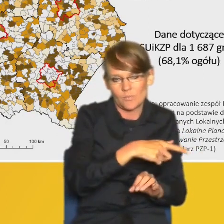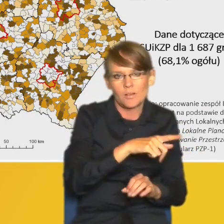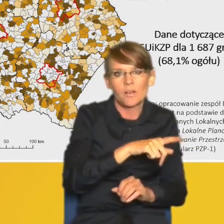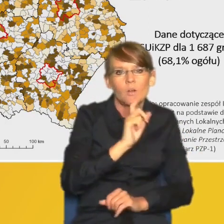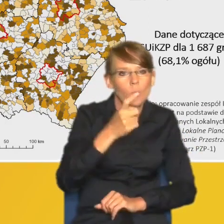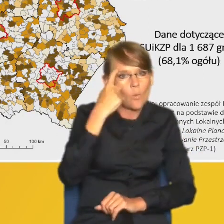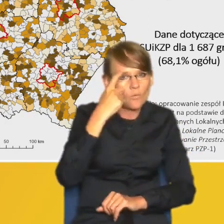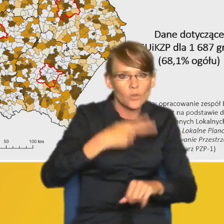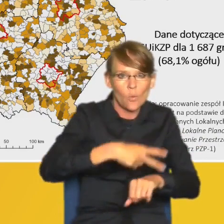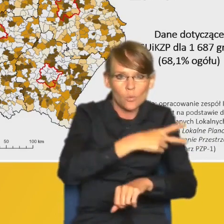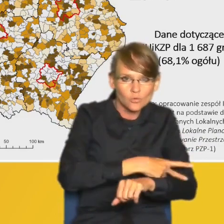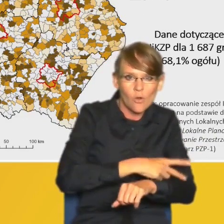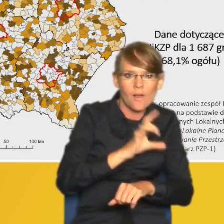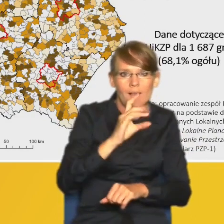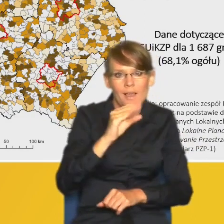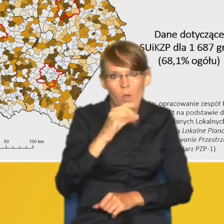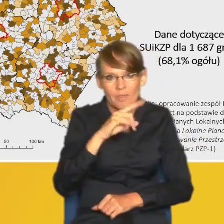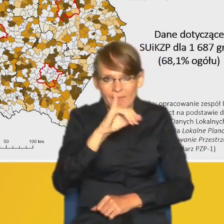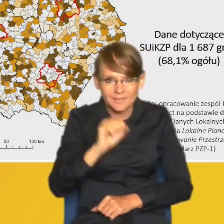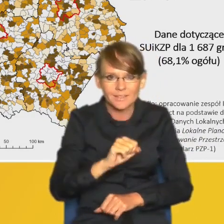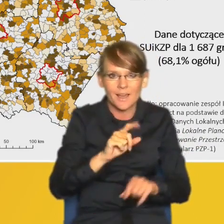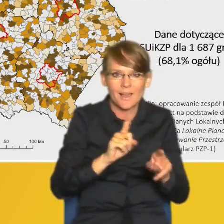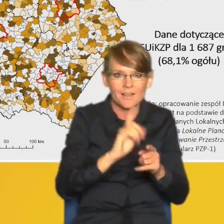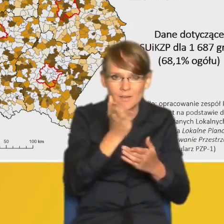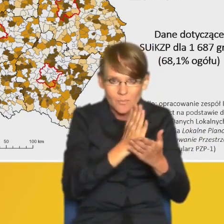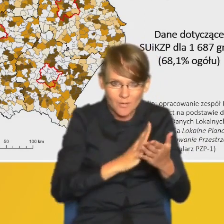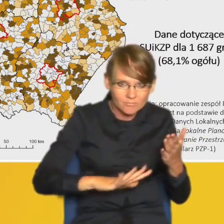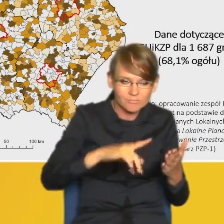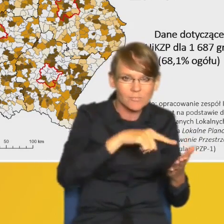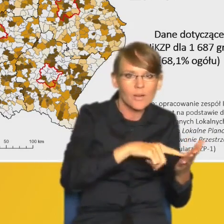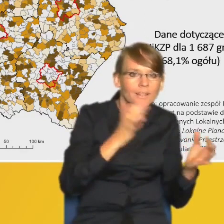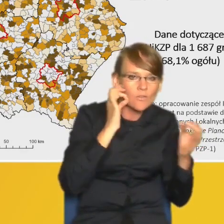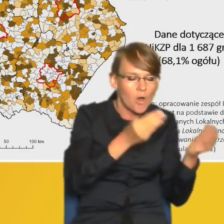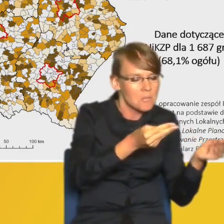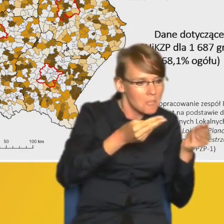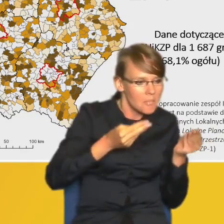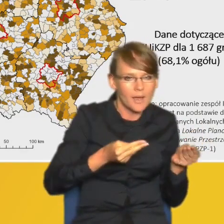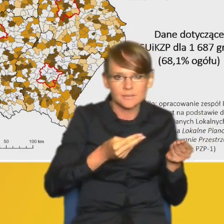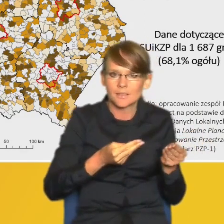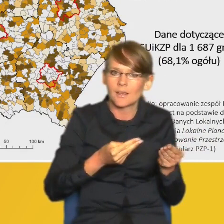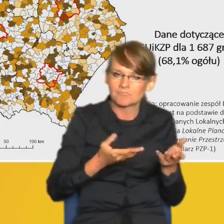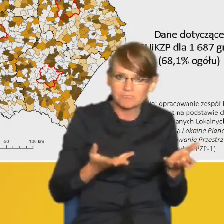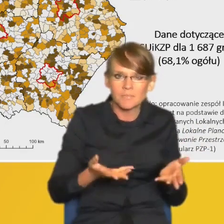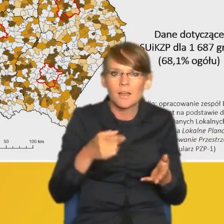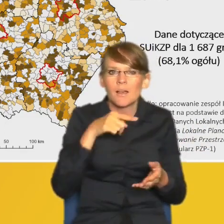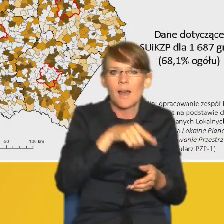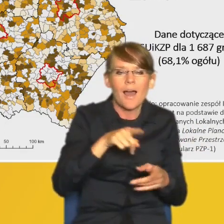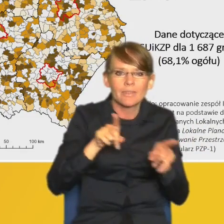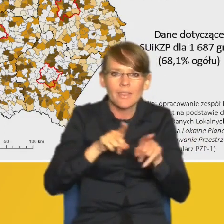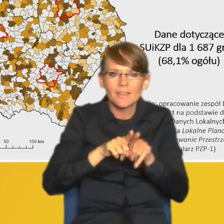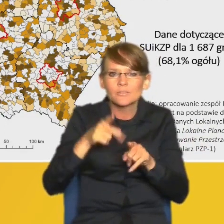Urzędu Geodezji i Kartografii. A kiedy weźmiemy pod uwagę studia, też nie mamy pełnych danych, bo tylko dla